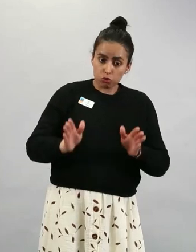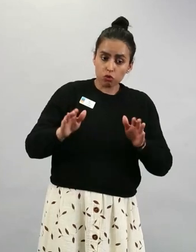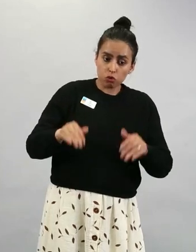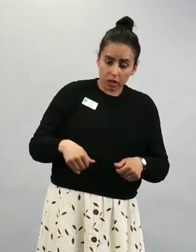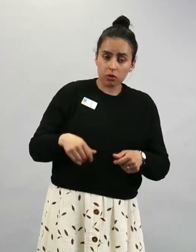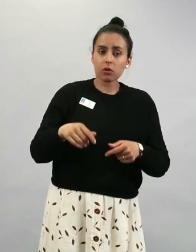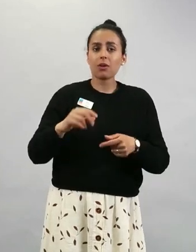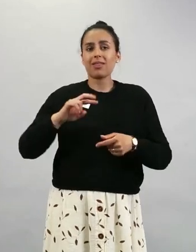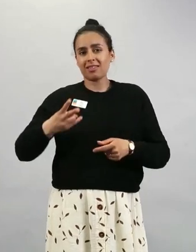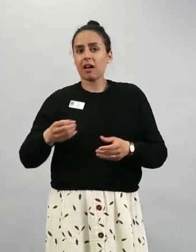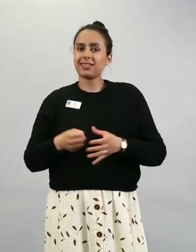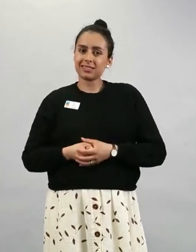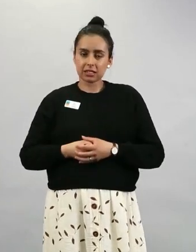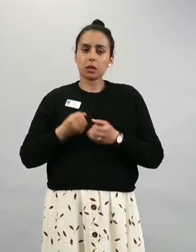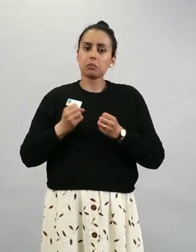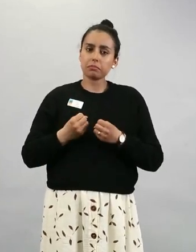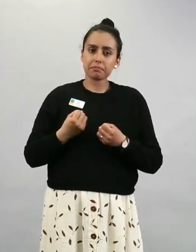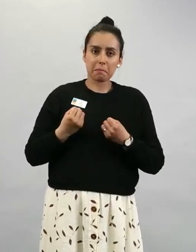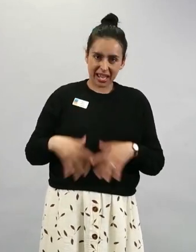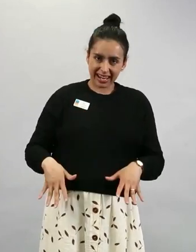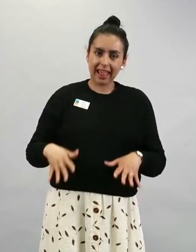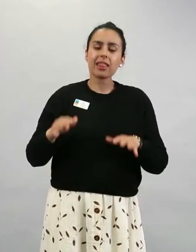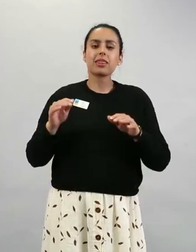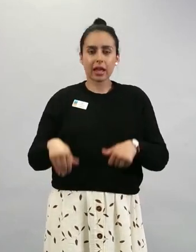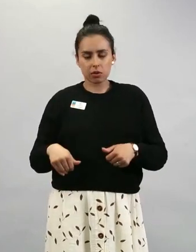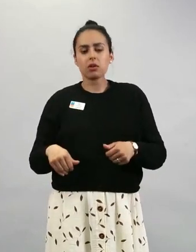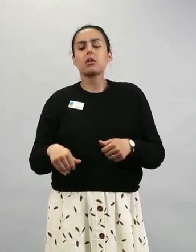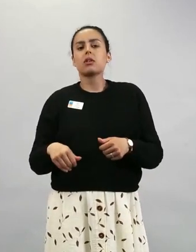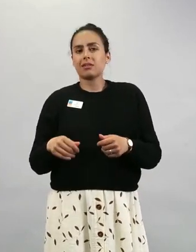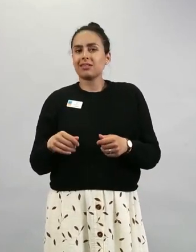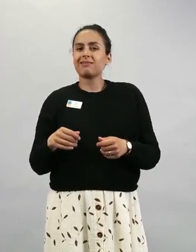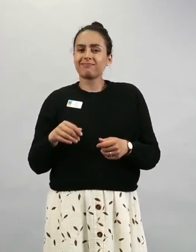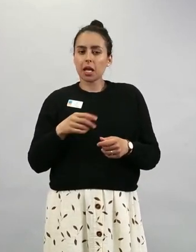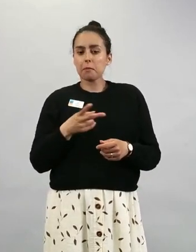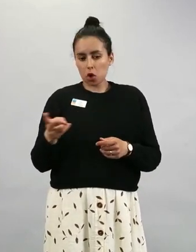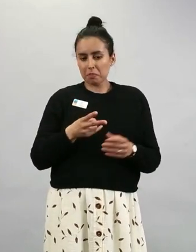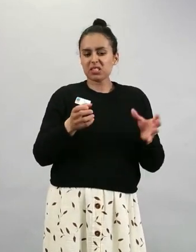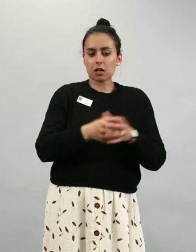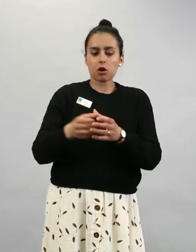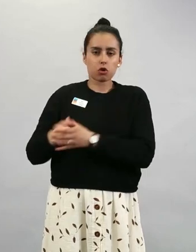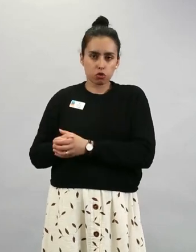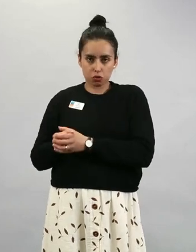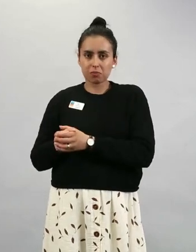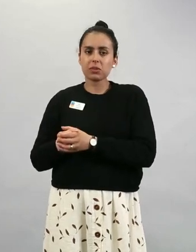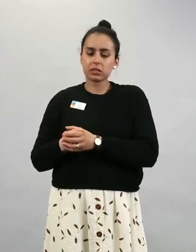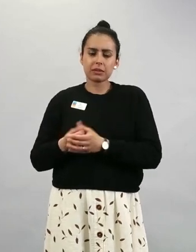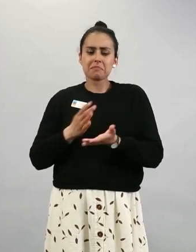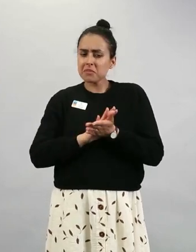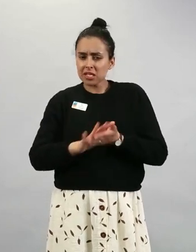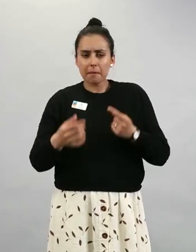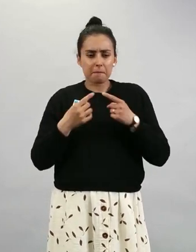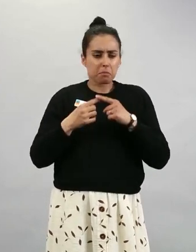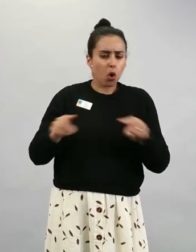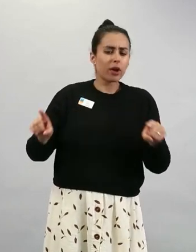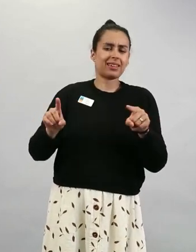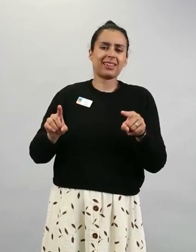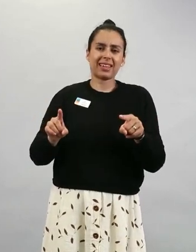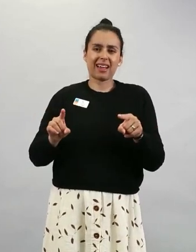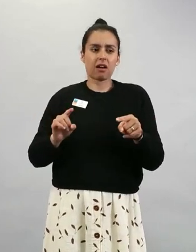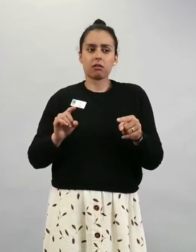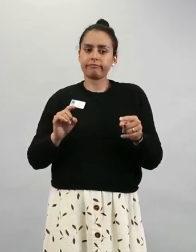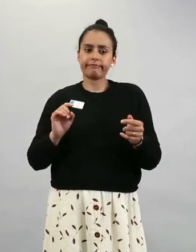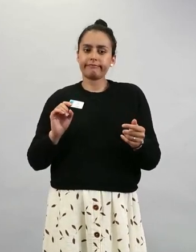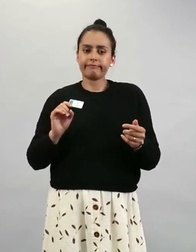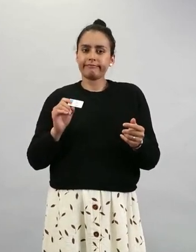sikiön menetykseen, niin siellä ei ole tullut esille mitään sellaista poikkeavaa turvallisuussignaaleja,